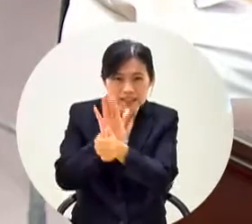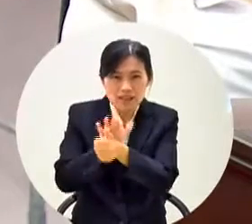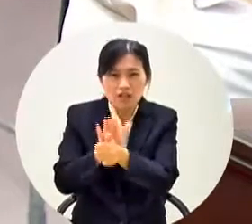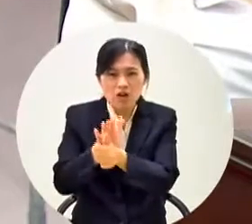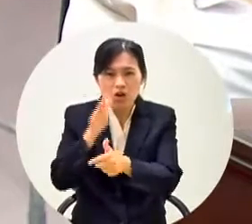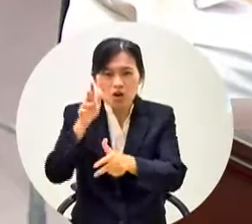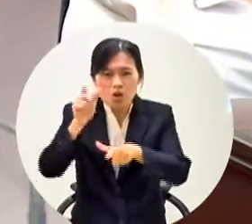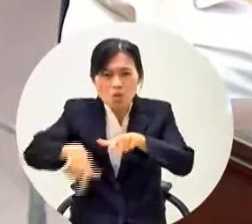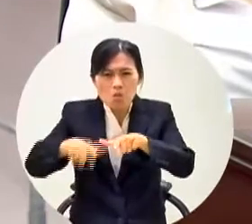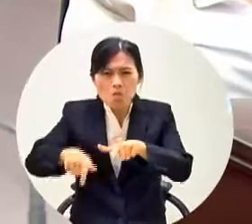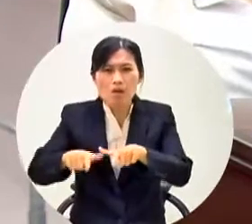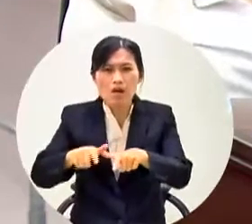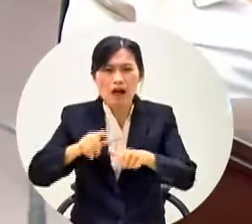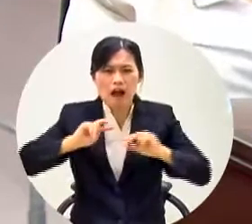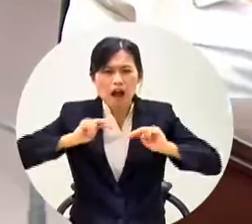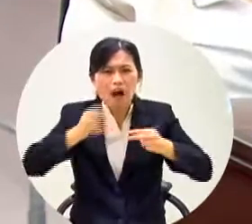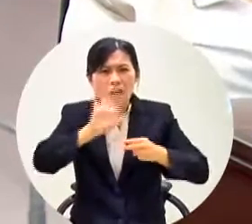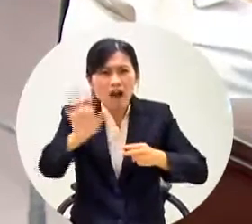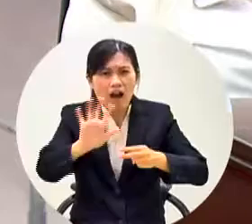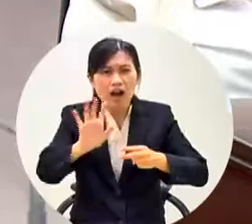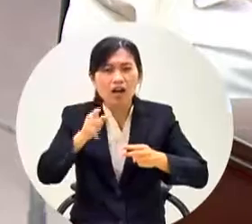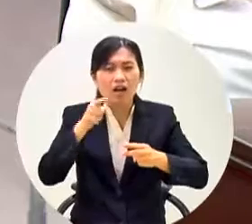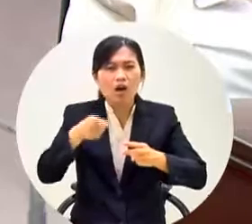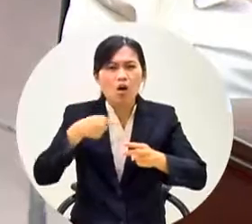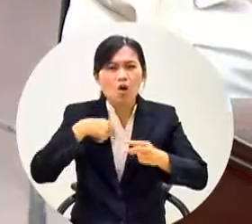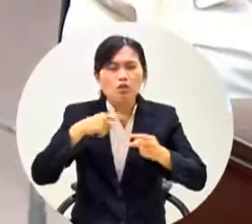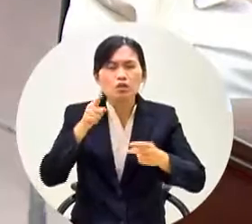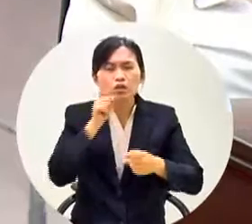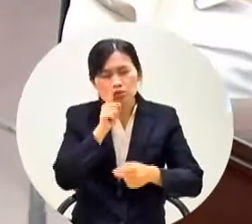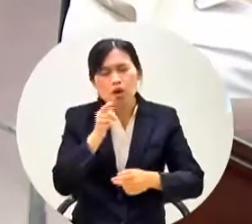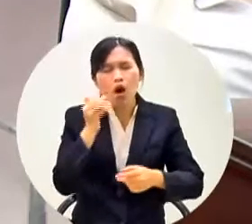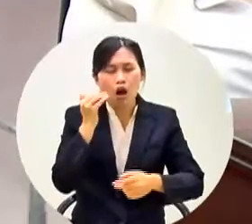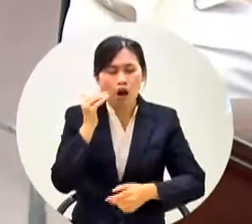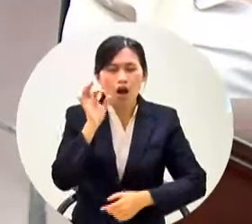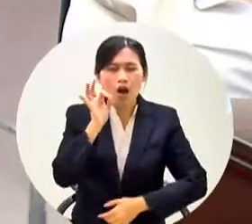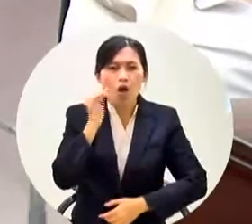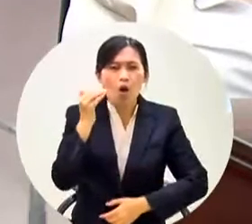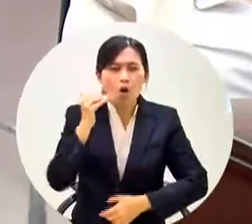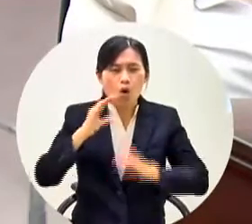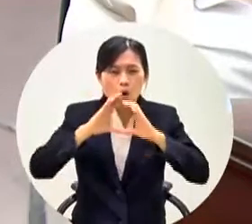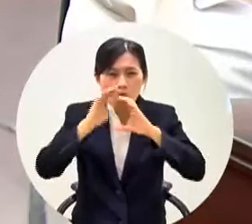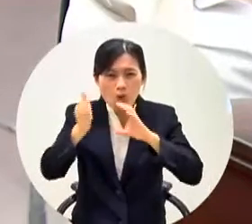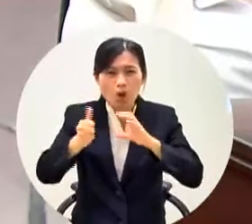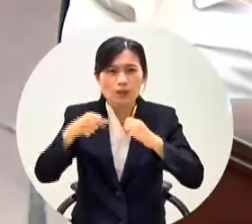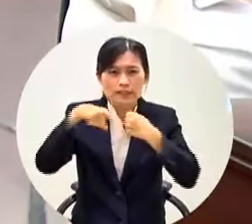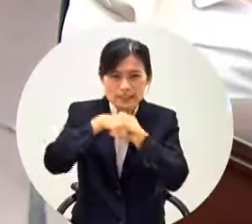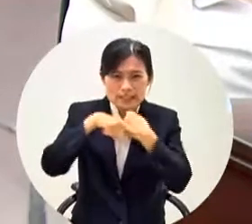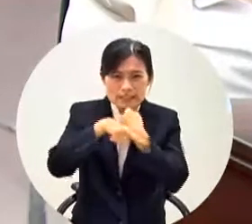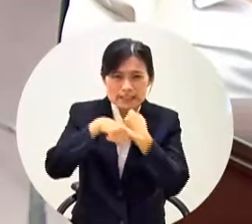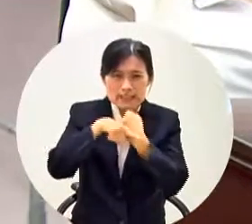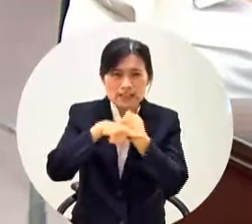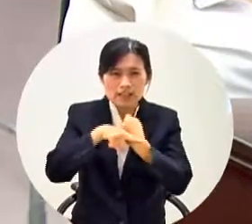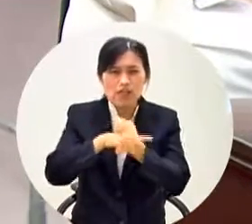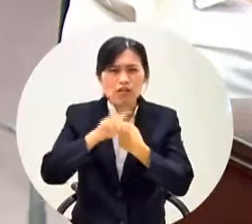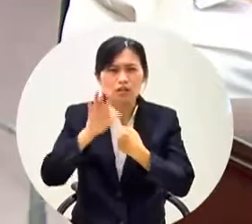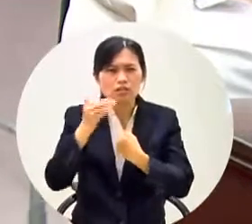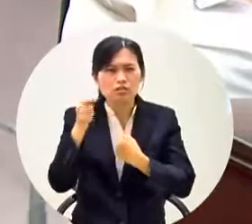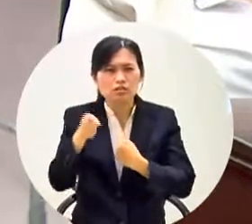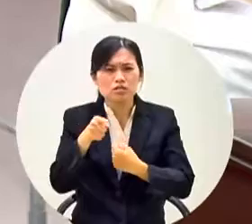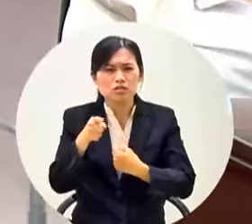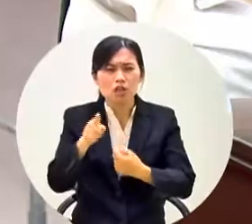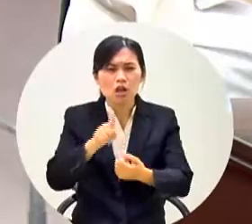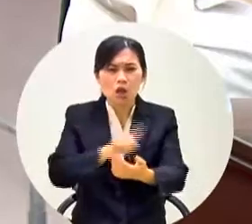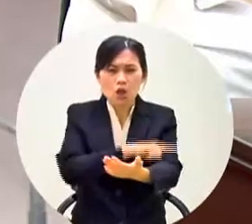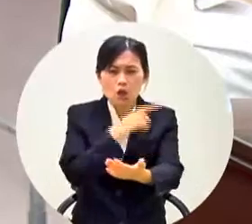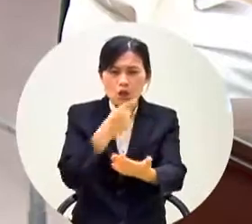你今天如果回應說我們回去研究你研究就會研究出這個方案是對的你統一招標